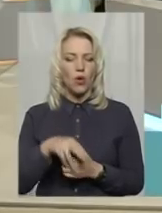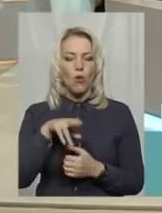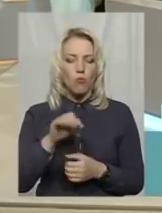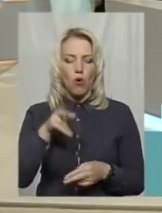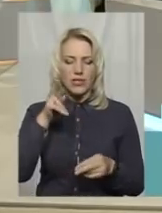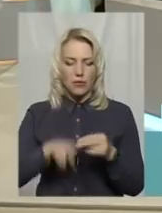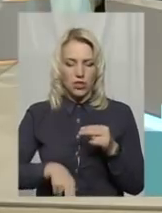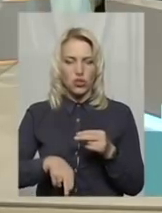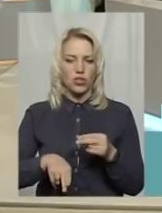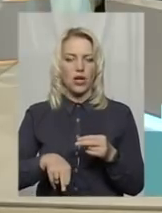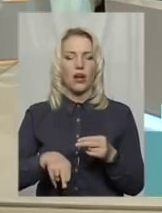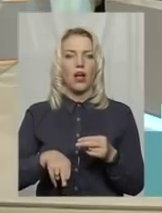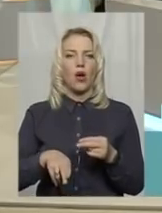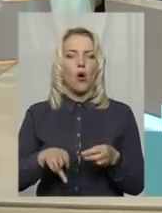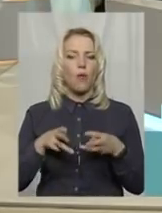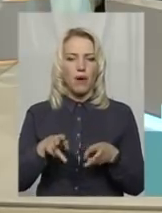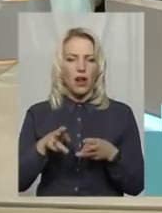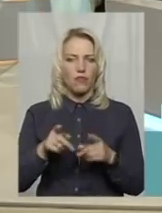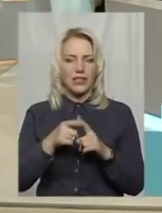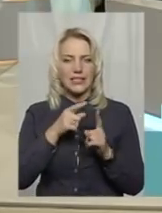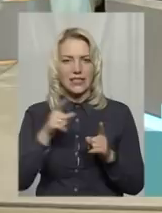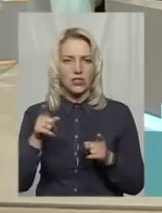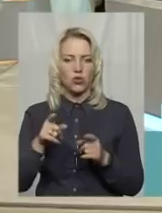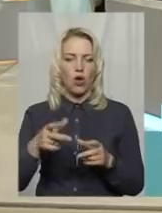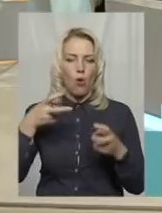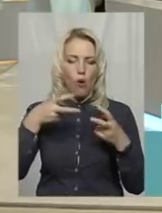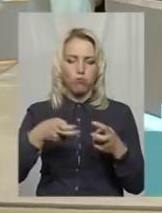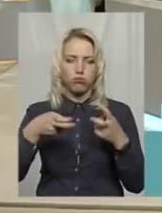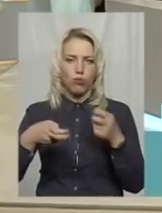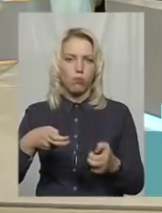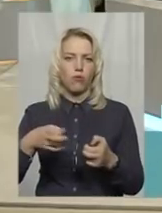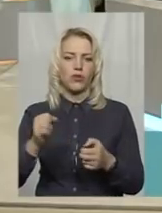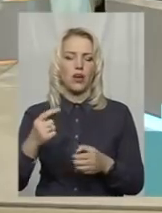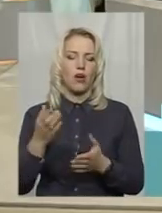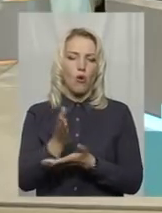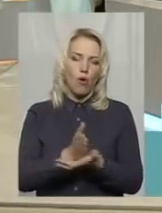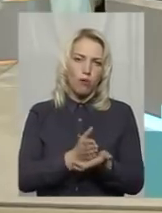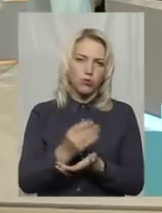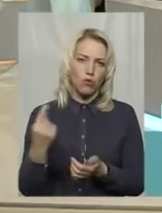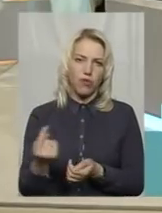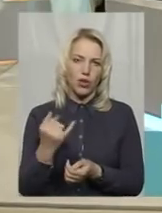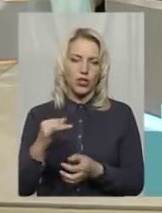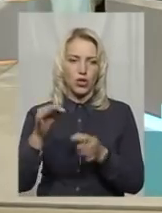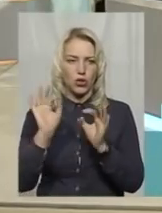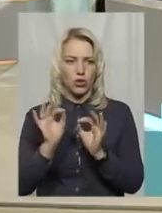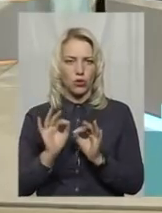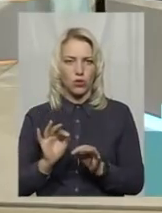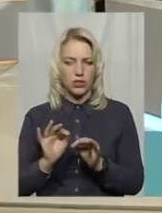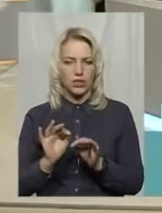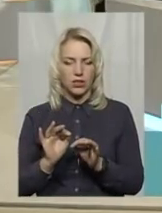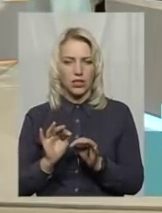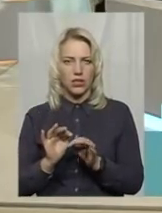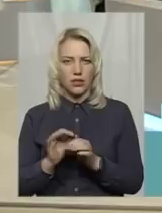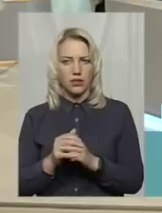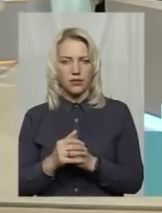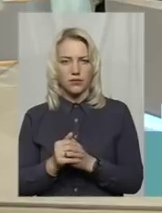сезону, оплубування, обслуговування лічильників. І осінь знову береш бігунки